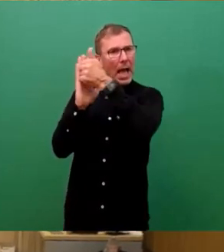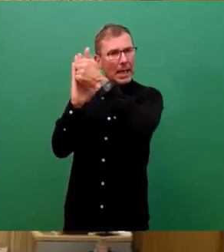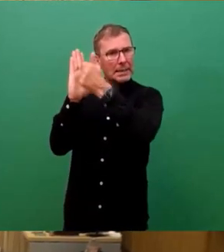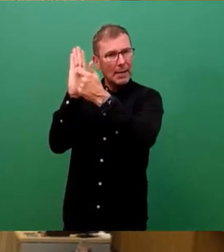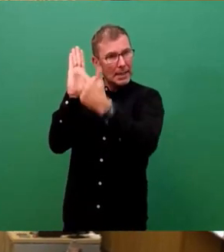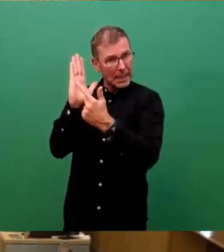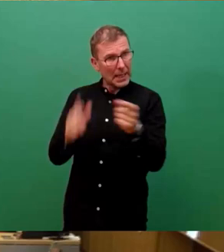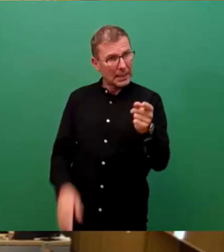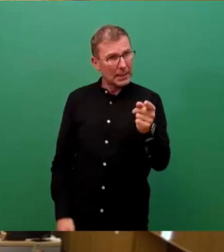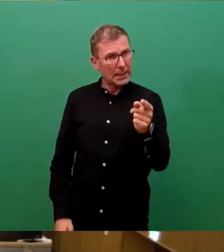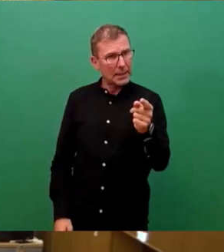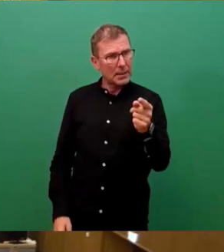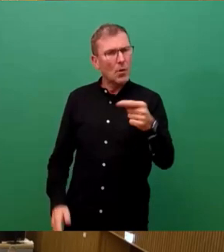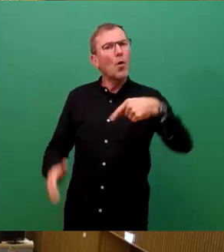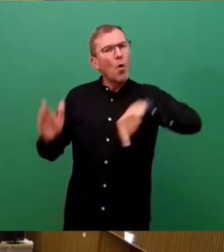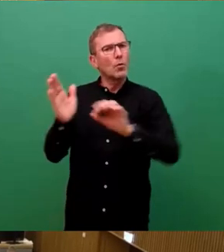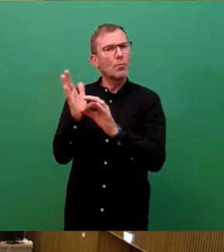oder auf die Unterpunkte?